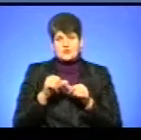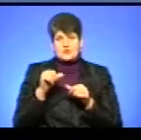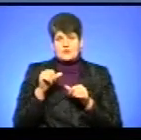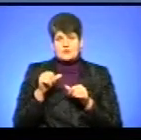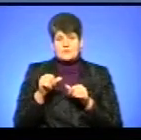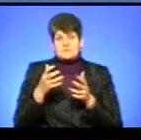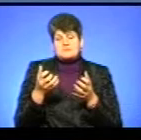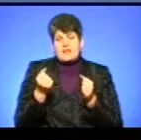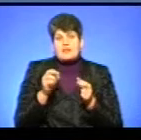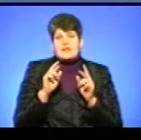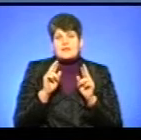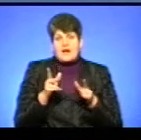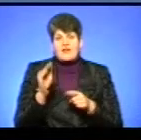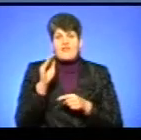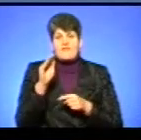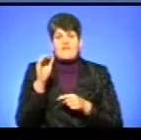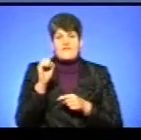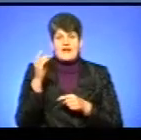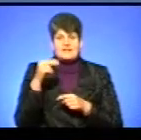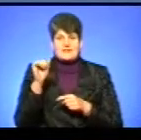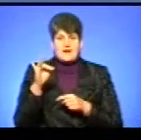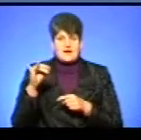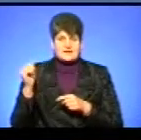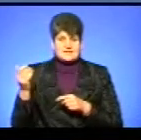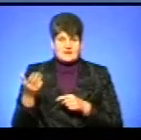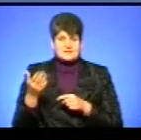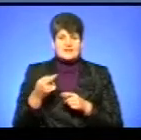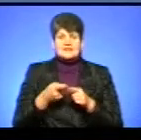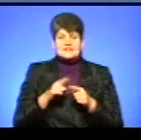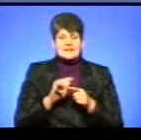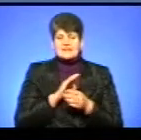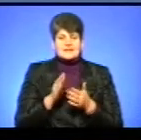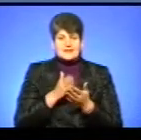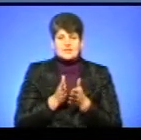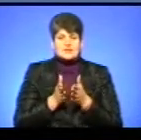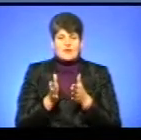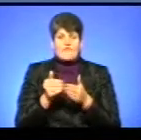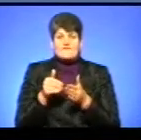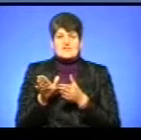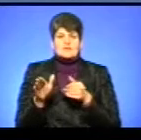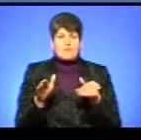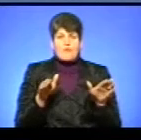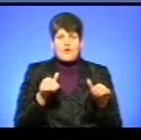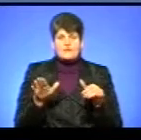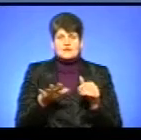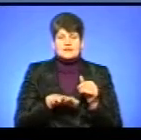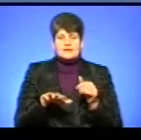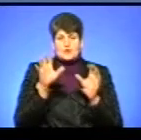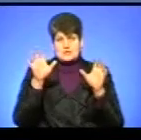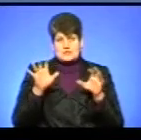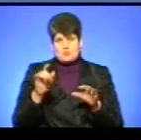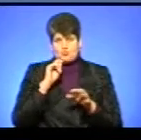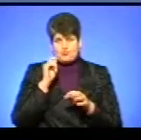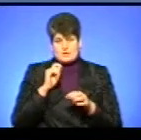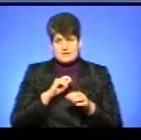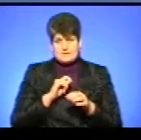федералізацію. Насправді, децентралізація не є шляхом до відмови від дії на певній території законів України.